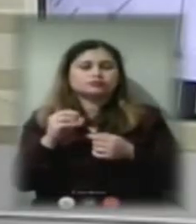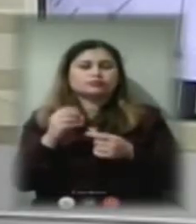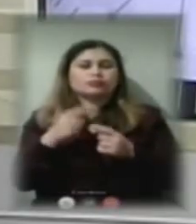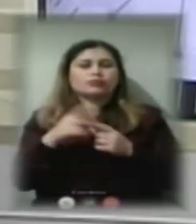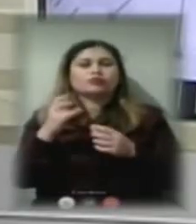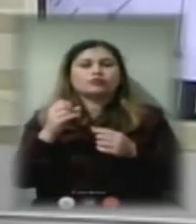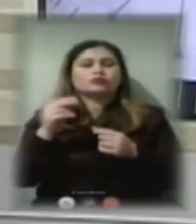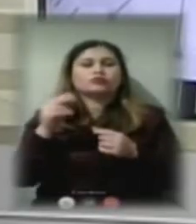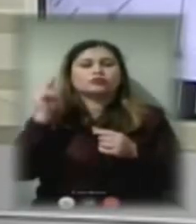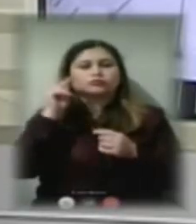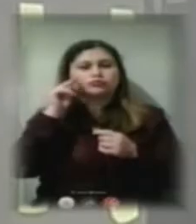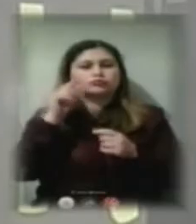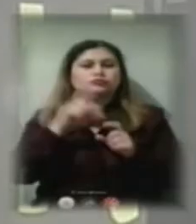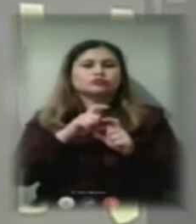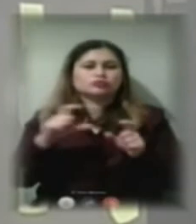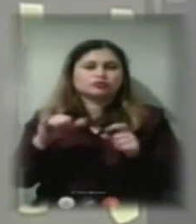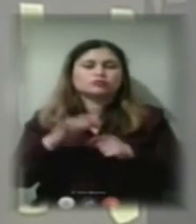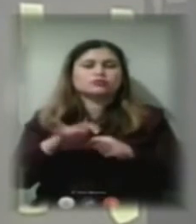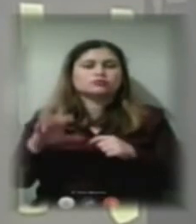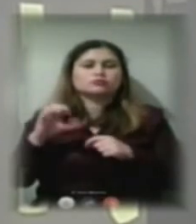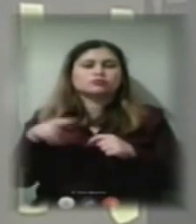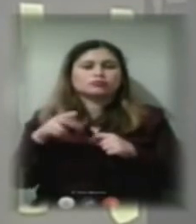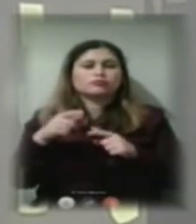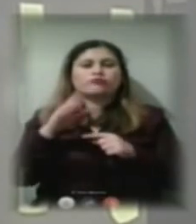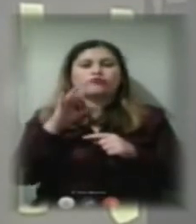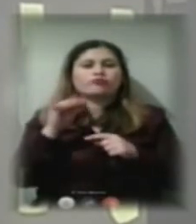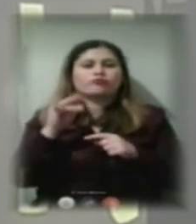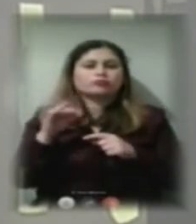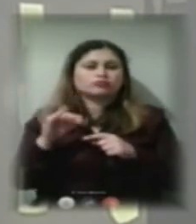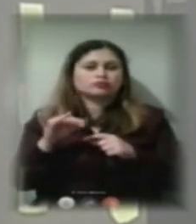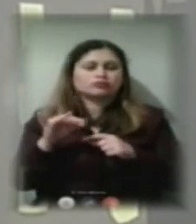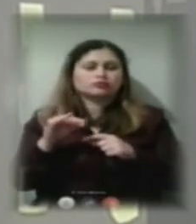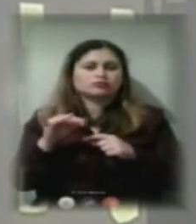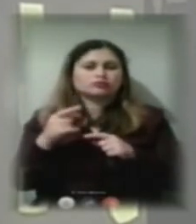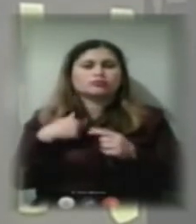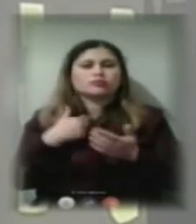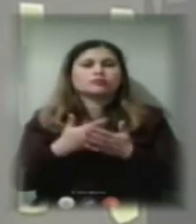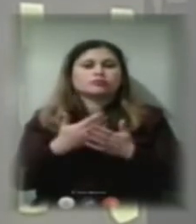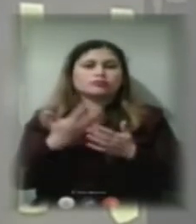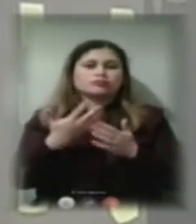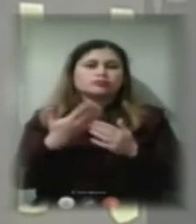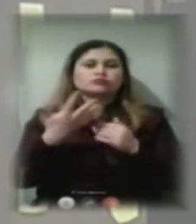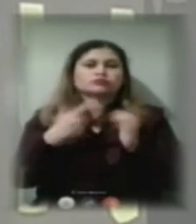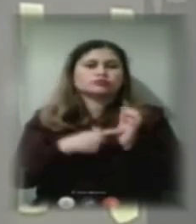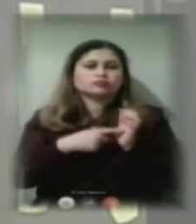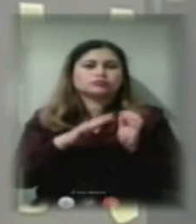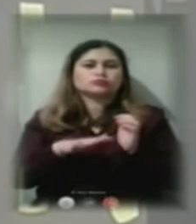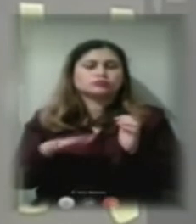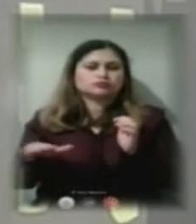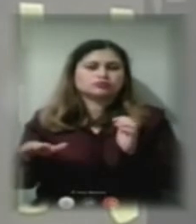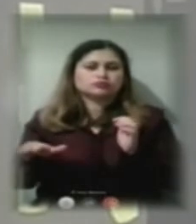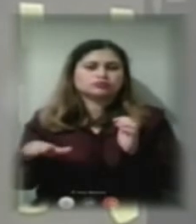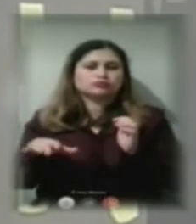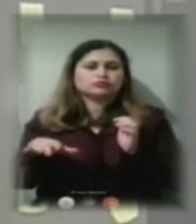міста Херсона, школи і дитячі садочки. Вони, ну, я просто на прикладі 56 садочком, ну, я